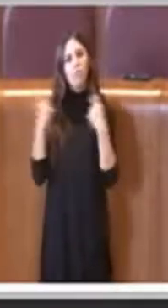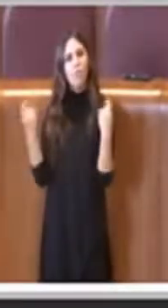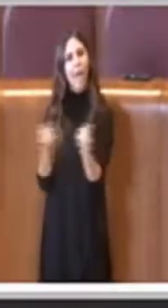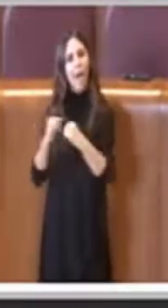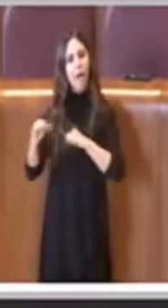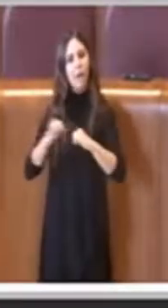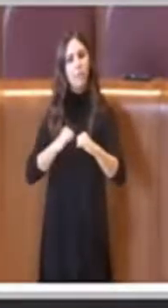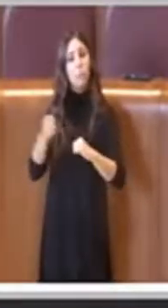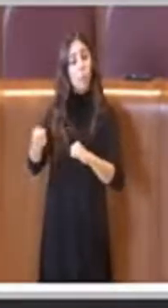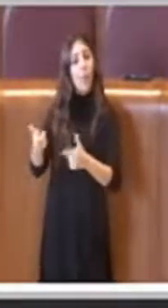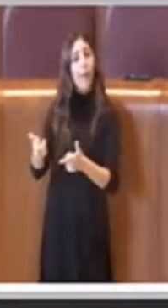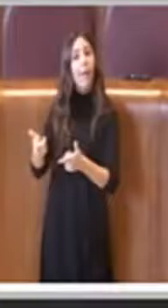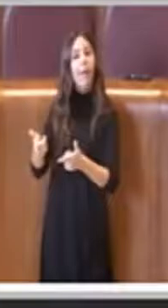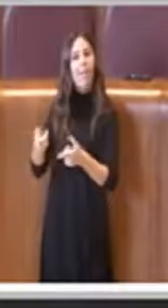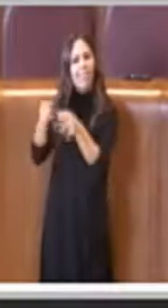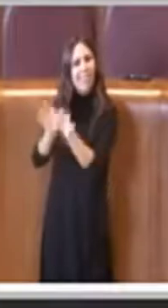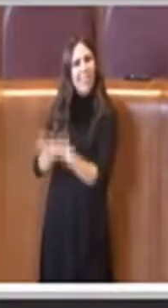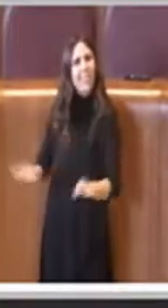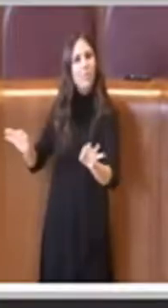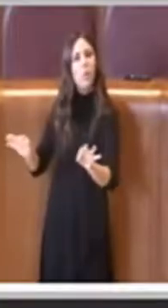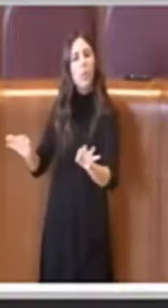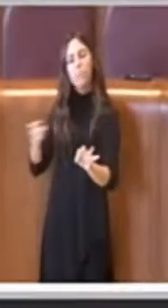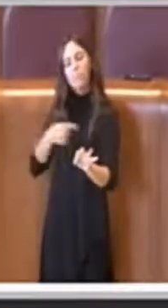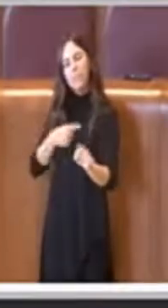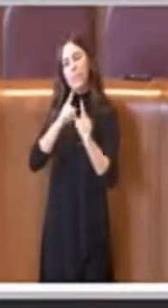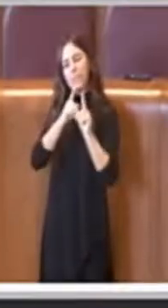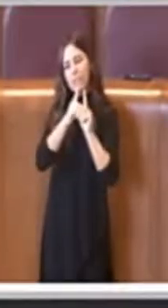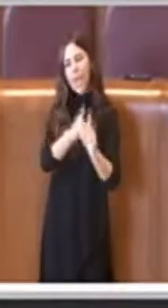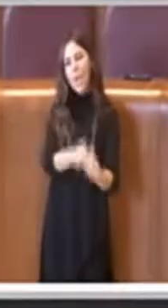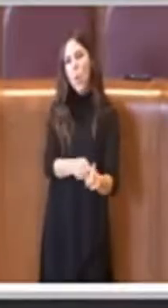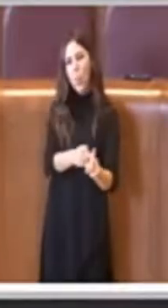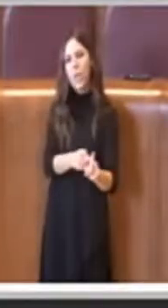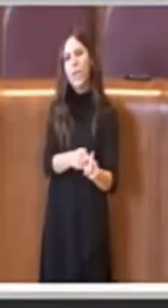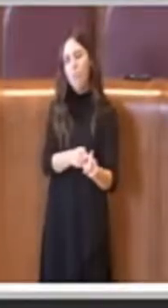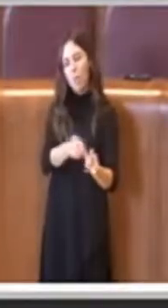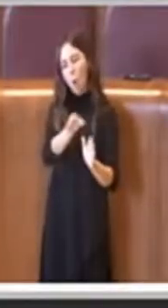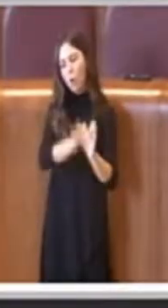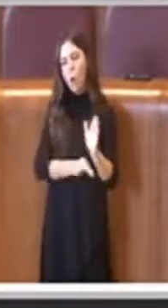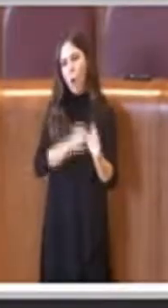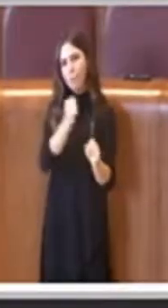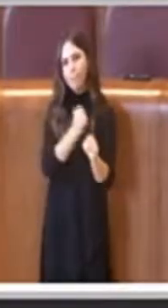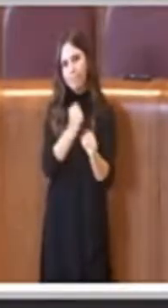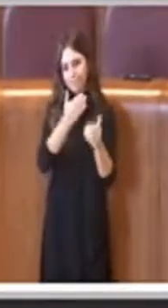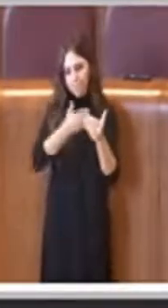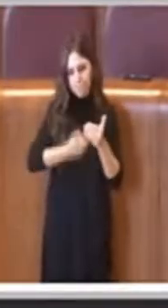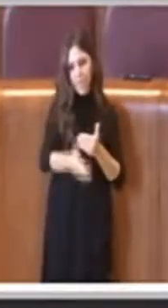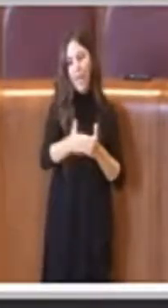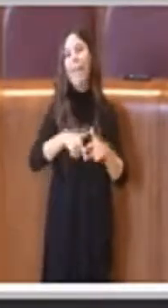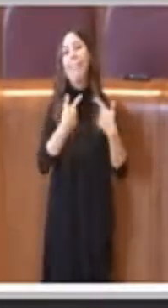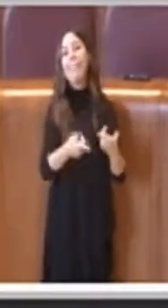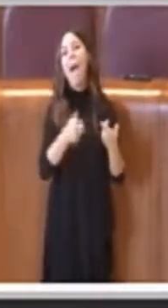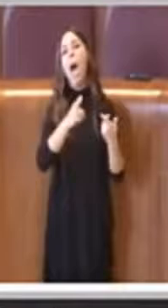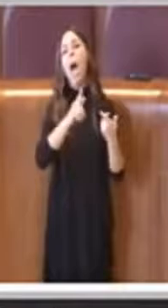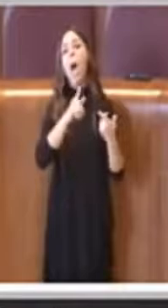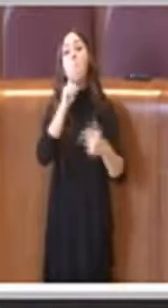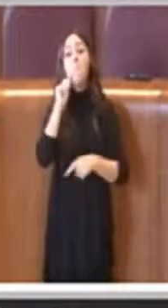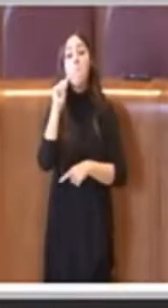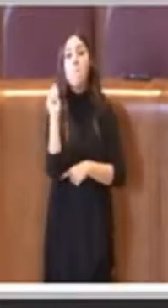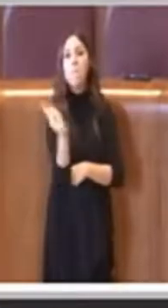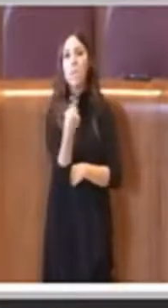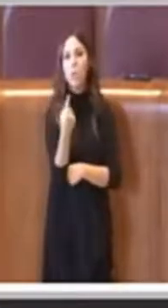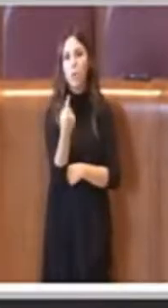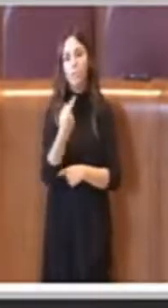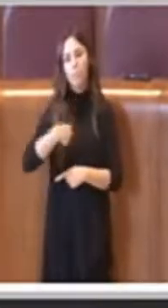si è reso disponibile a perseguire questa strada, cioè a portare avanti il regolamento, a migliorarlo e spero anche che il